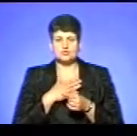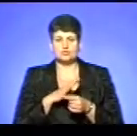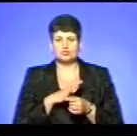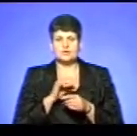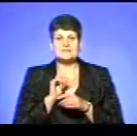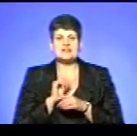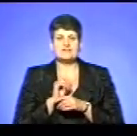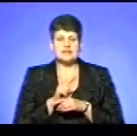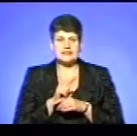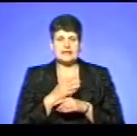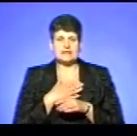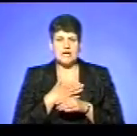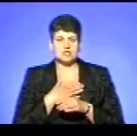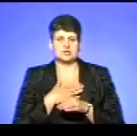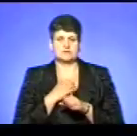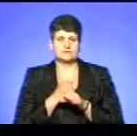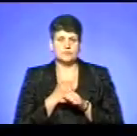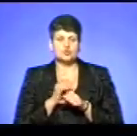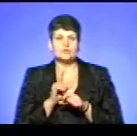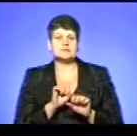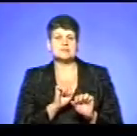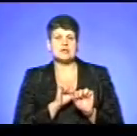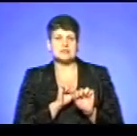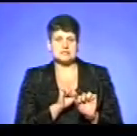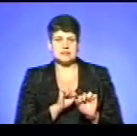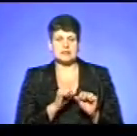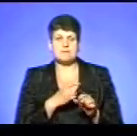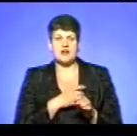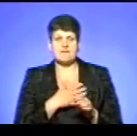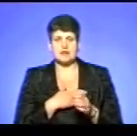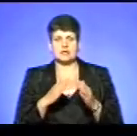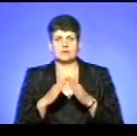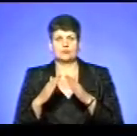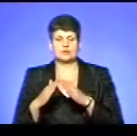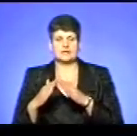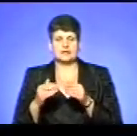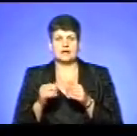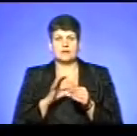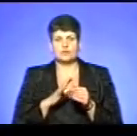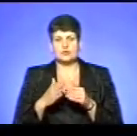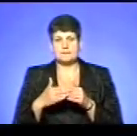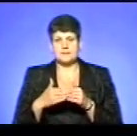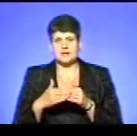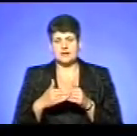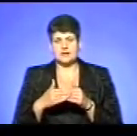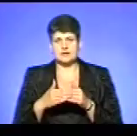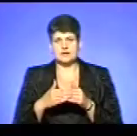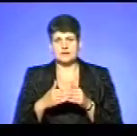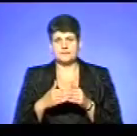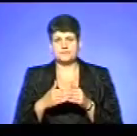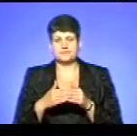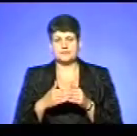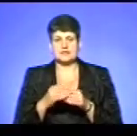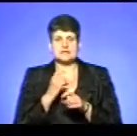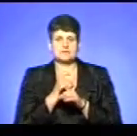завданням наших підрозділів – це захистити приватні домогосподарства, які знаходилися поряд від самої